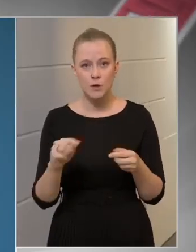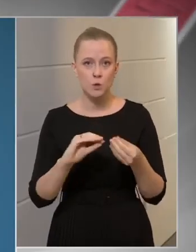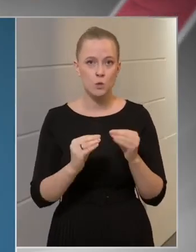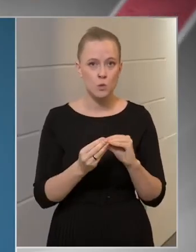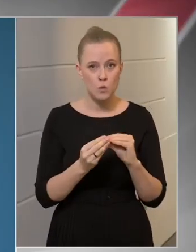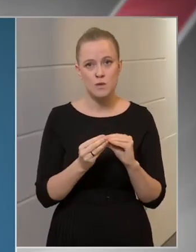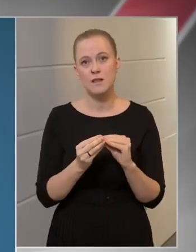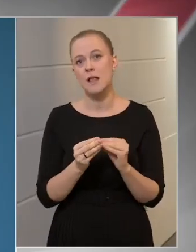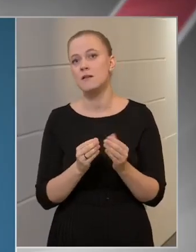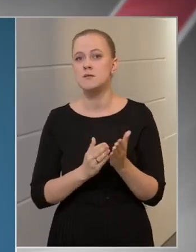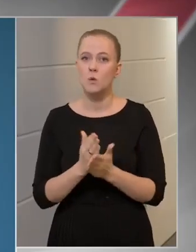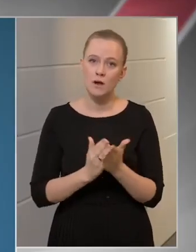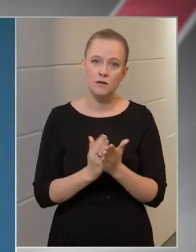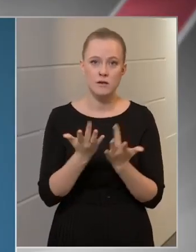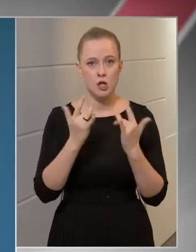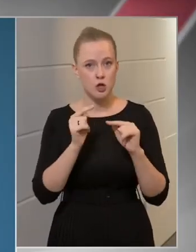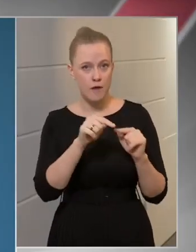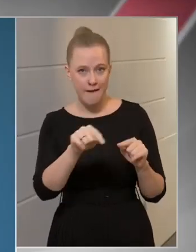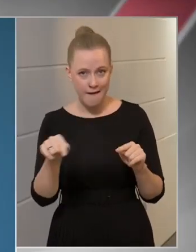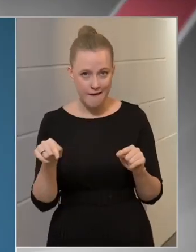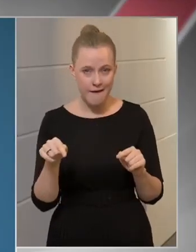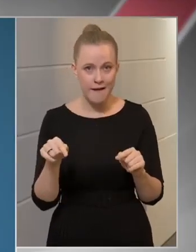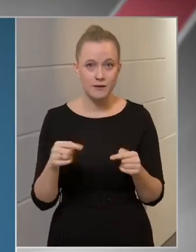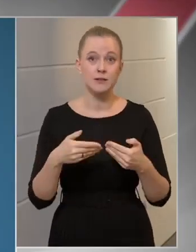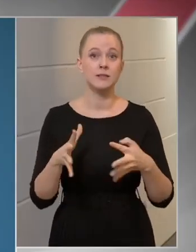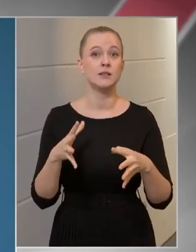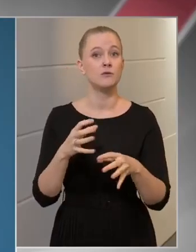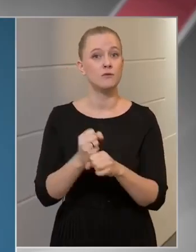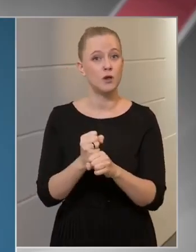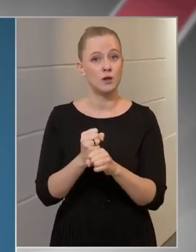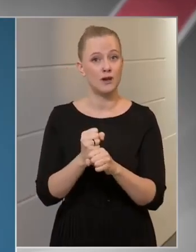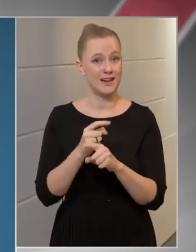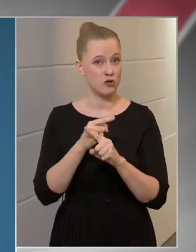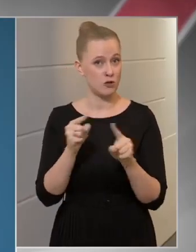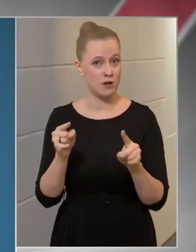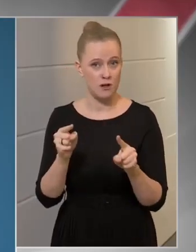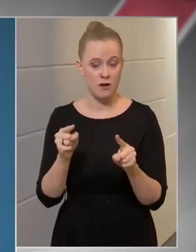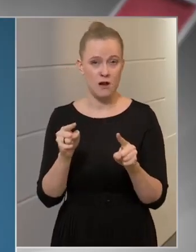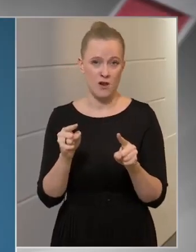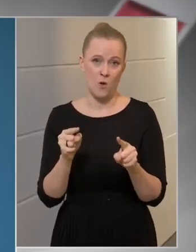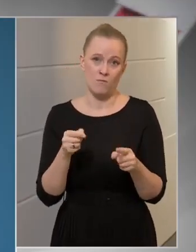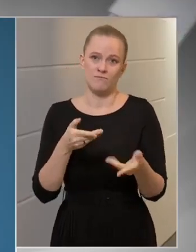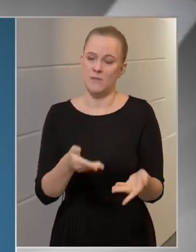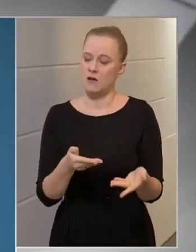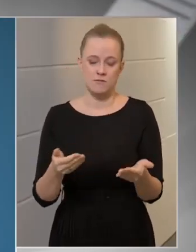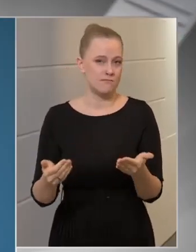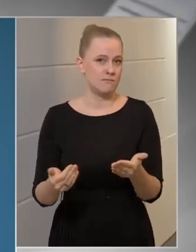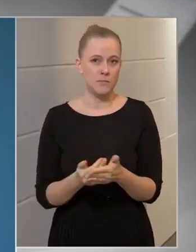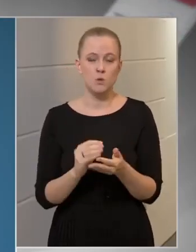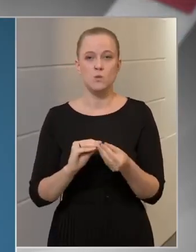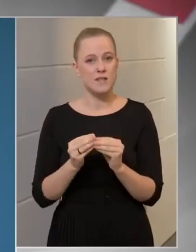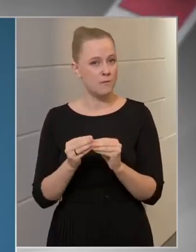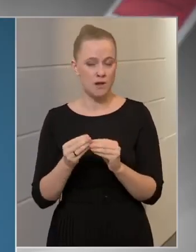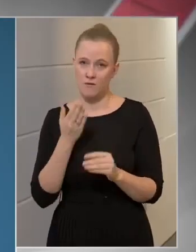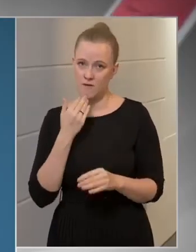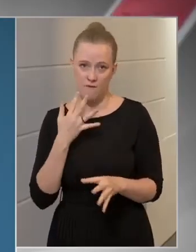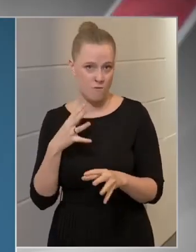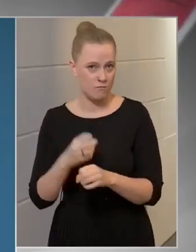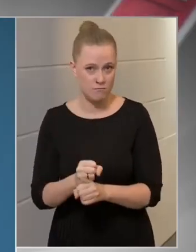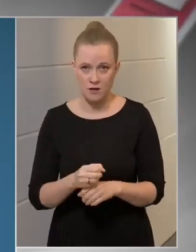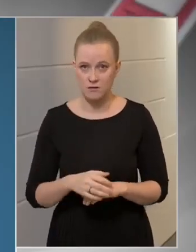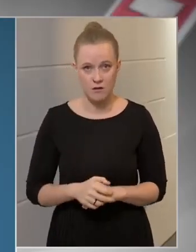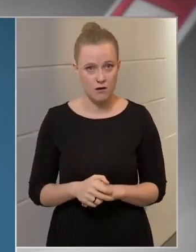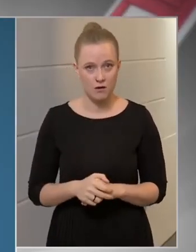létesítményekben, szolgáltatási helyeken a nyitvatartás tilalmára vonatkozó szabályokat ismételten az üzemeltető nem tartotta be.